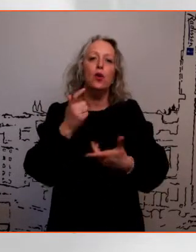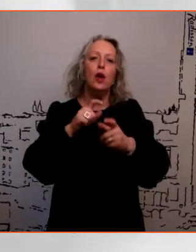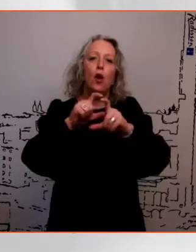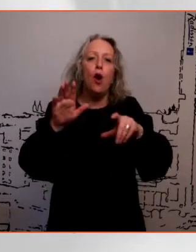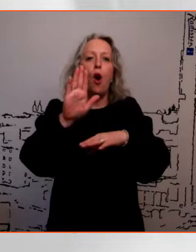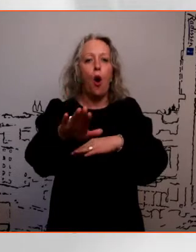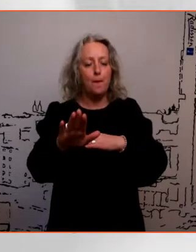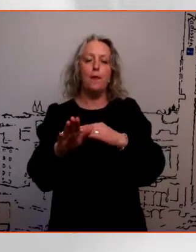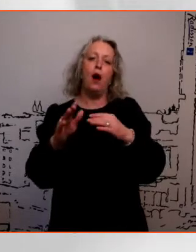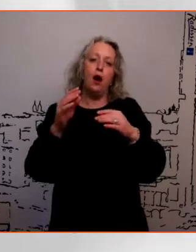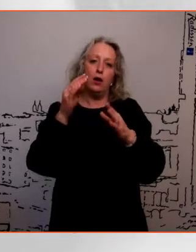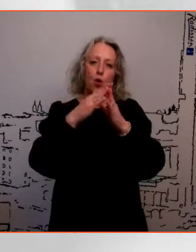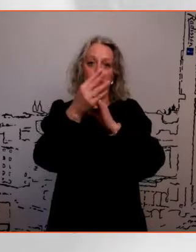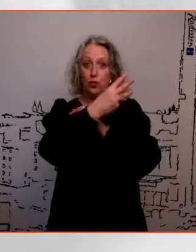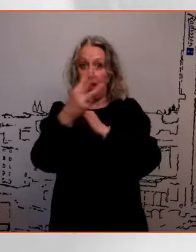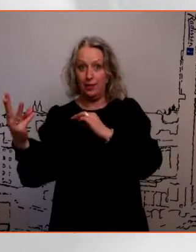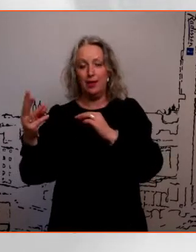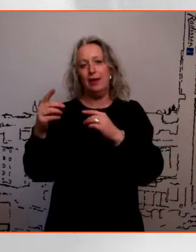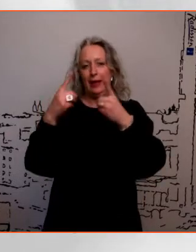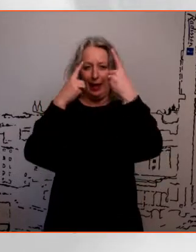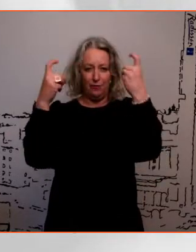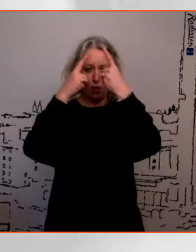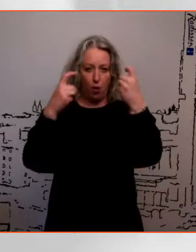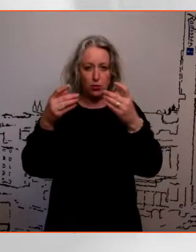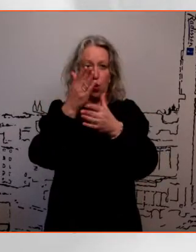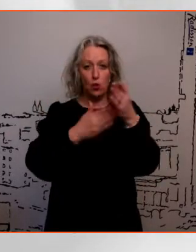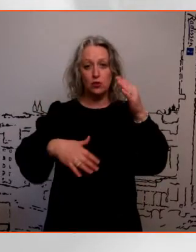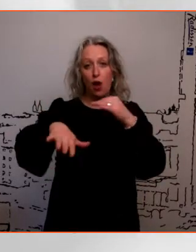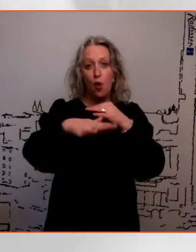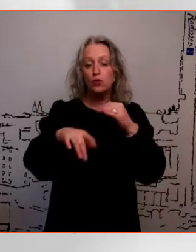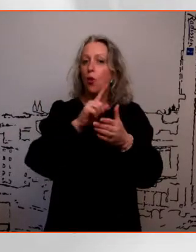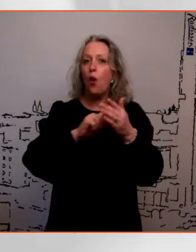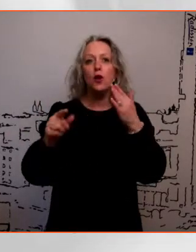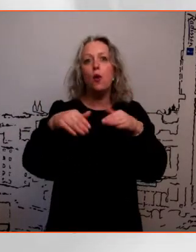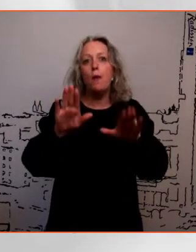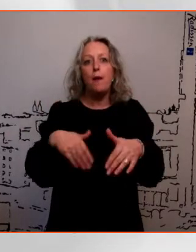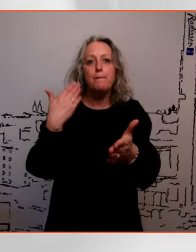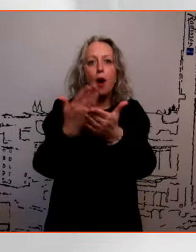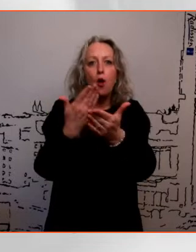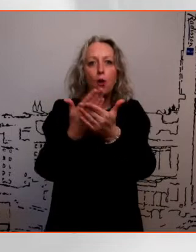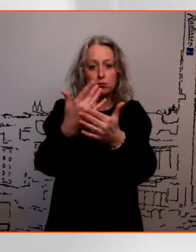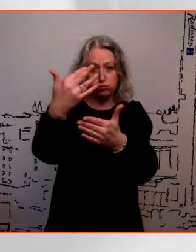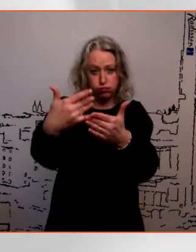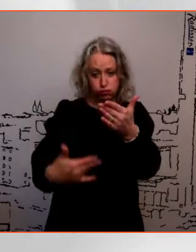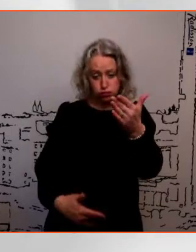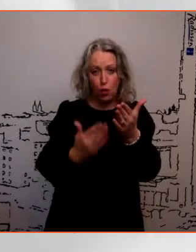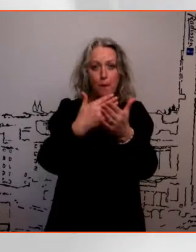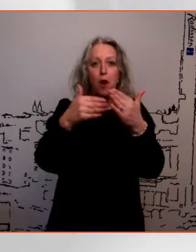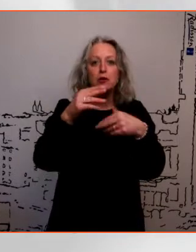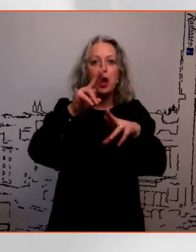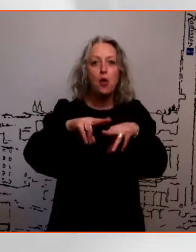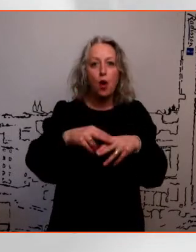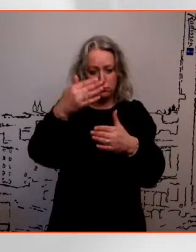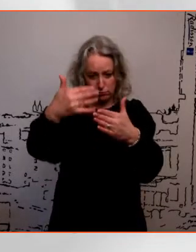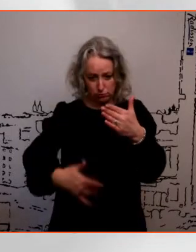informaatikosakonnal üle kümne erineva tööpakumise, praktika pakumise kohe ülikooli lehel väljas, et lüüdalt, et kui